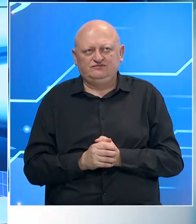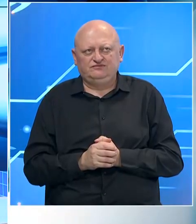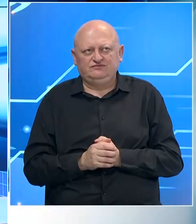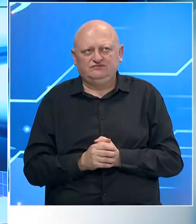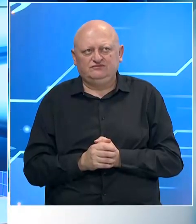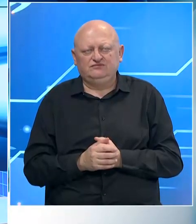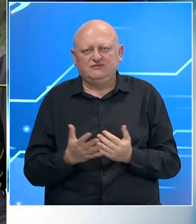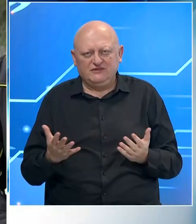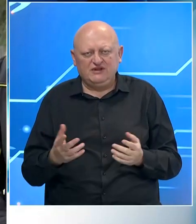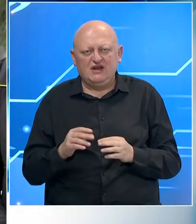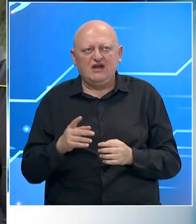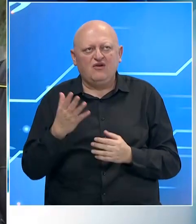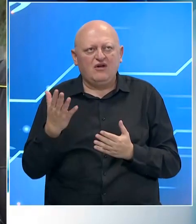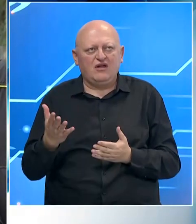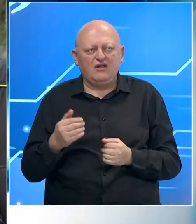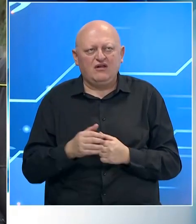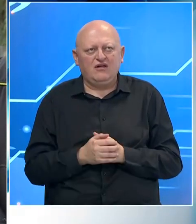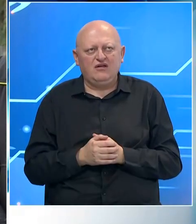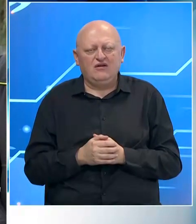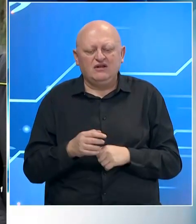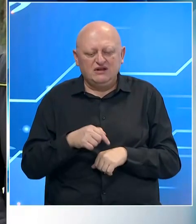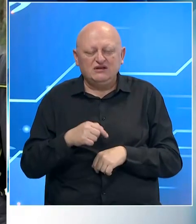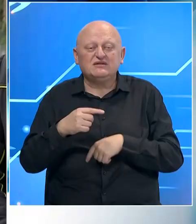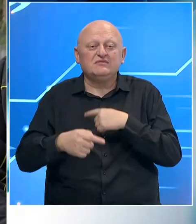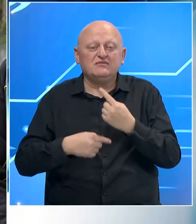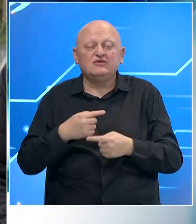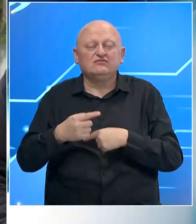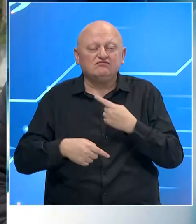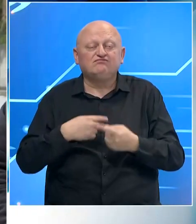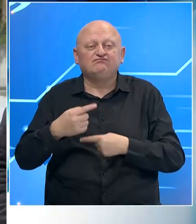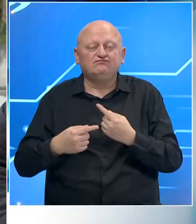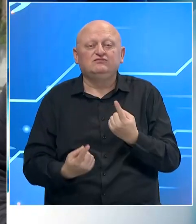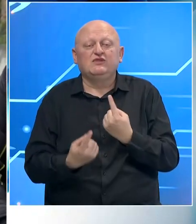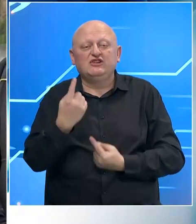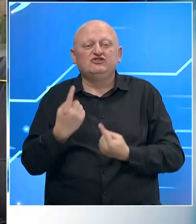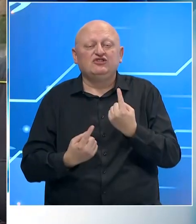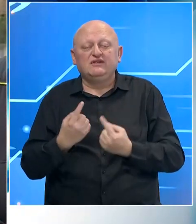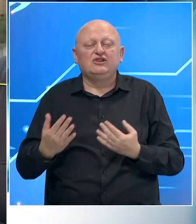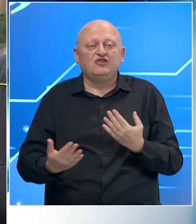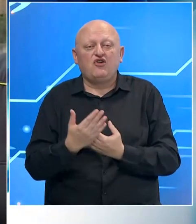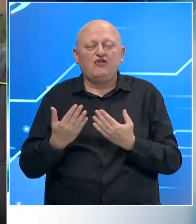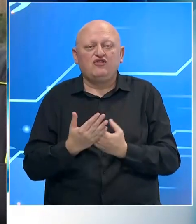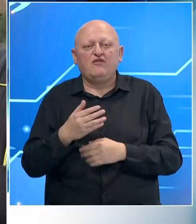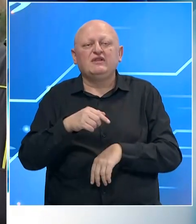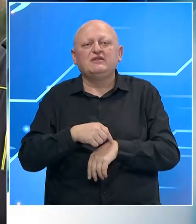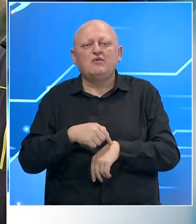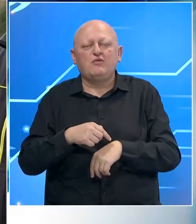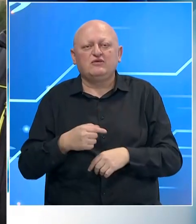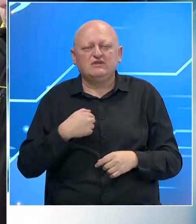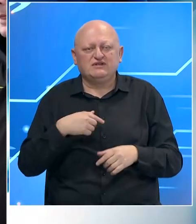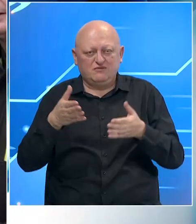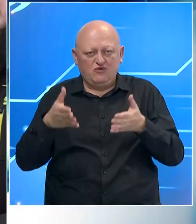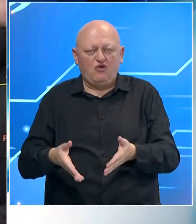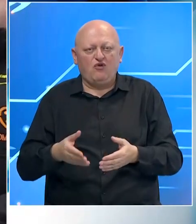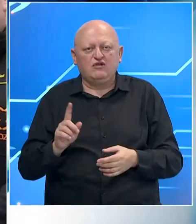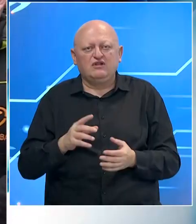Tako je Mirza, znači evo, iz minute u minutu se dešavaju novi momenti. Sa mnom ovde